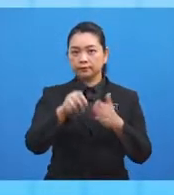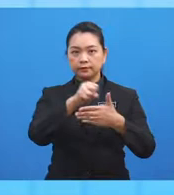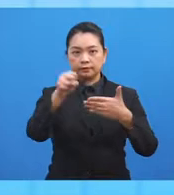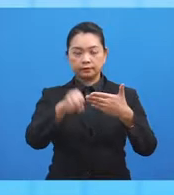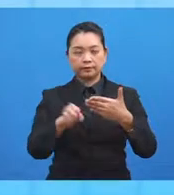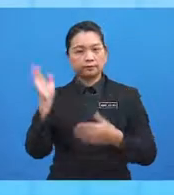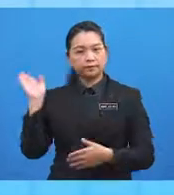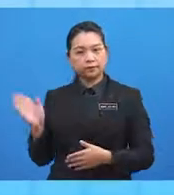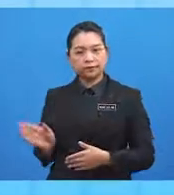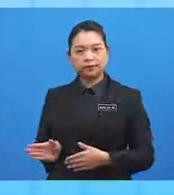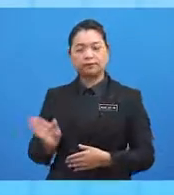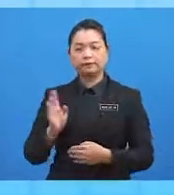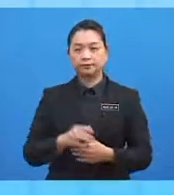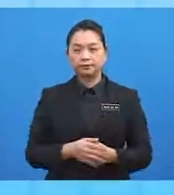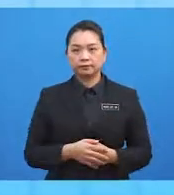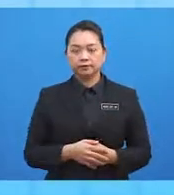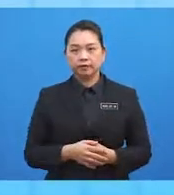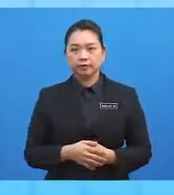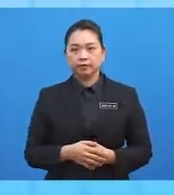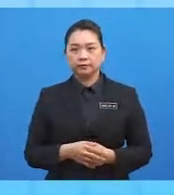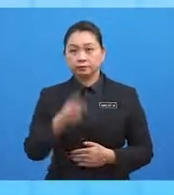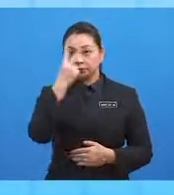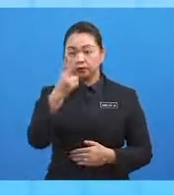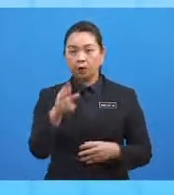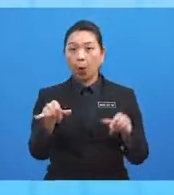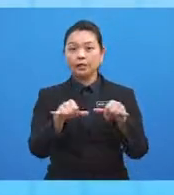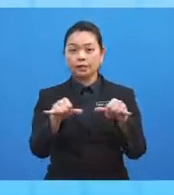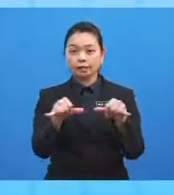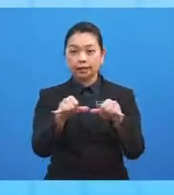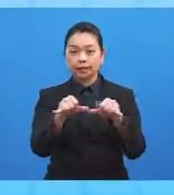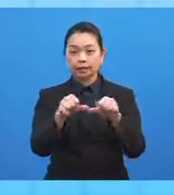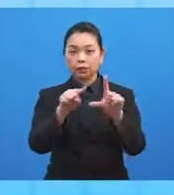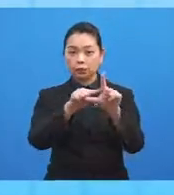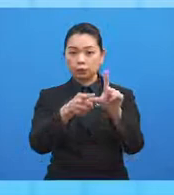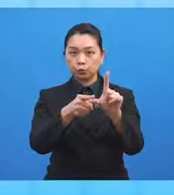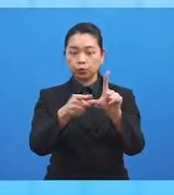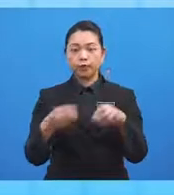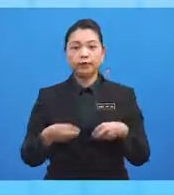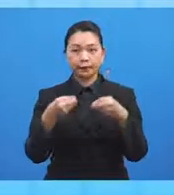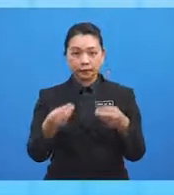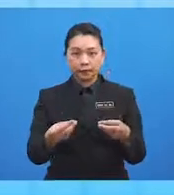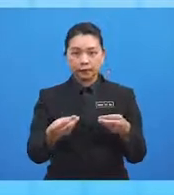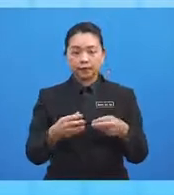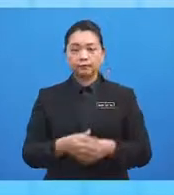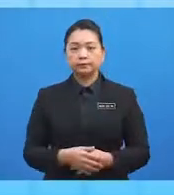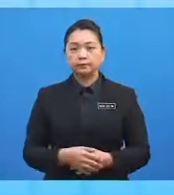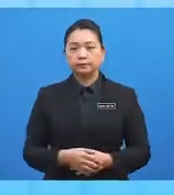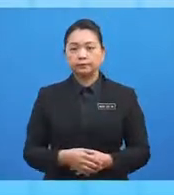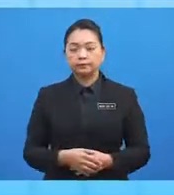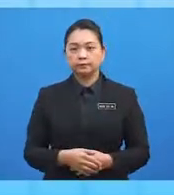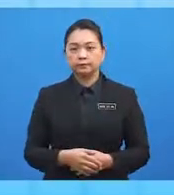berikut. Perhatikan saiz sudut yang diberi. Untuk soalan A,